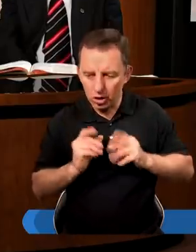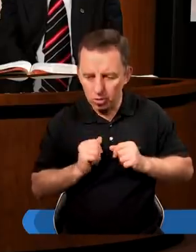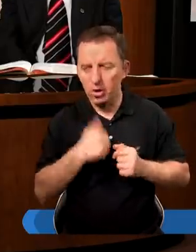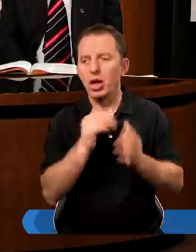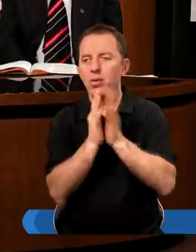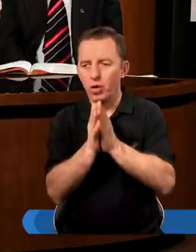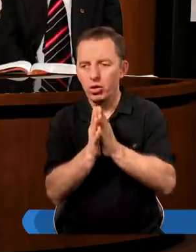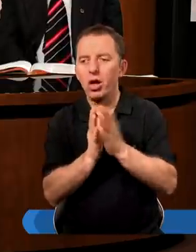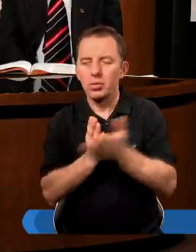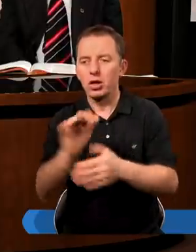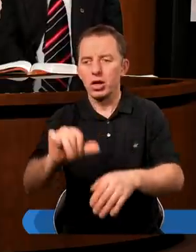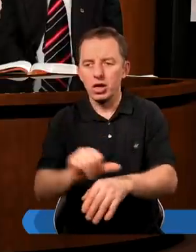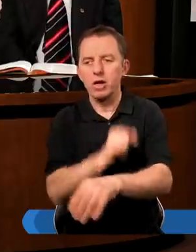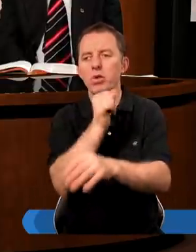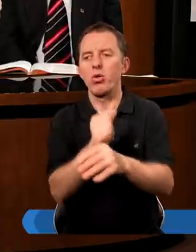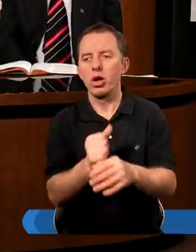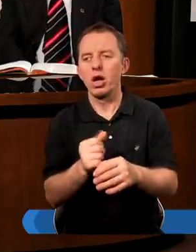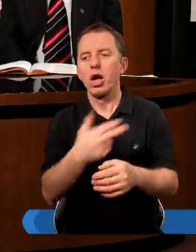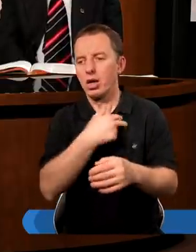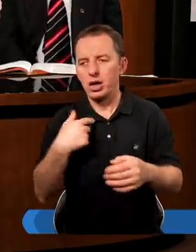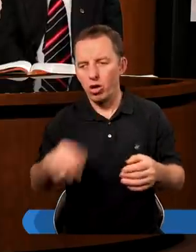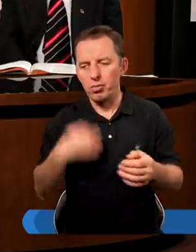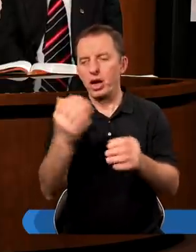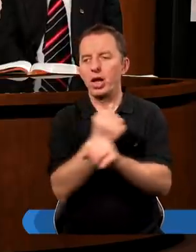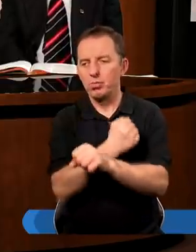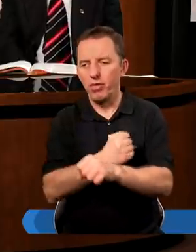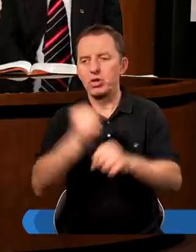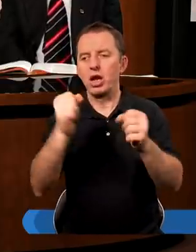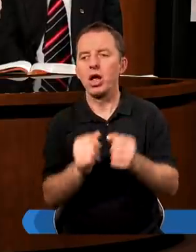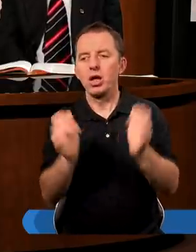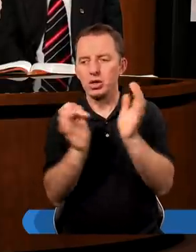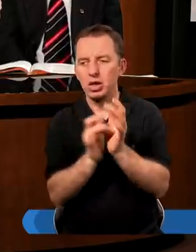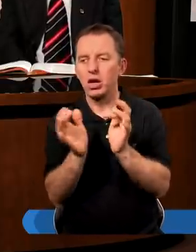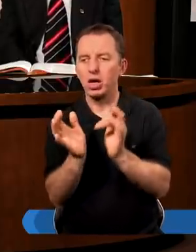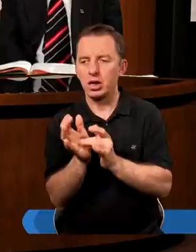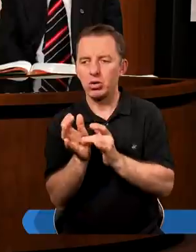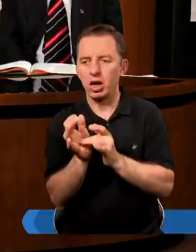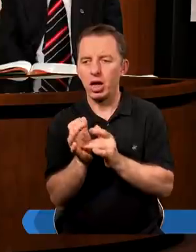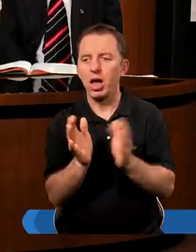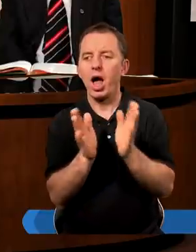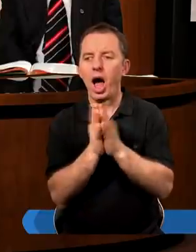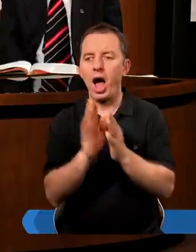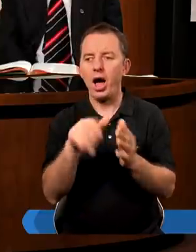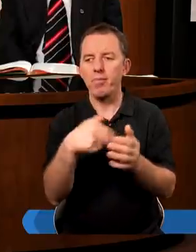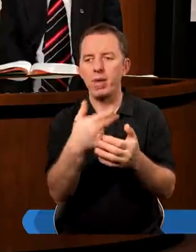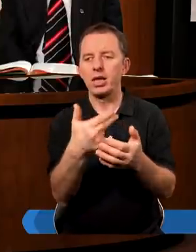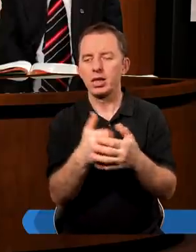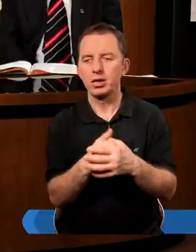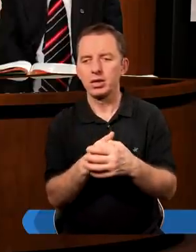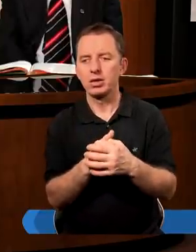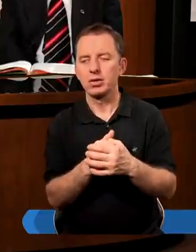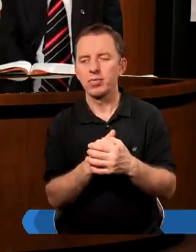Przyjmij naszą modlitwę i prośbę przez imię naszego Pana i Zbawiciela Jezusa Chrystusa. Amen.